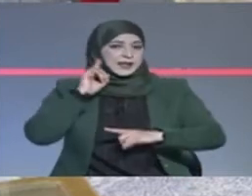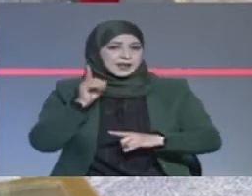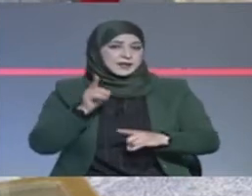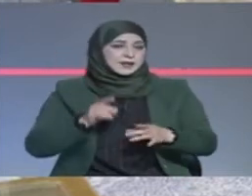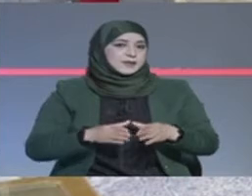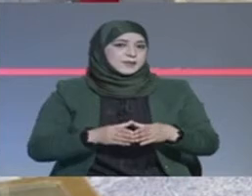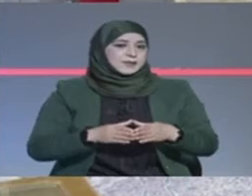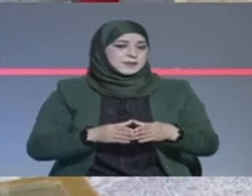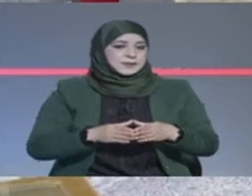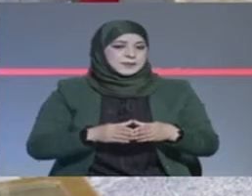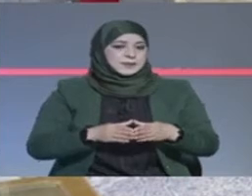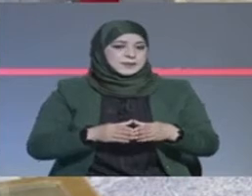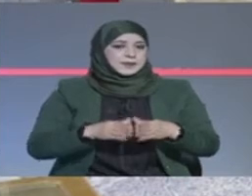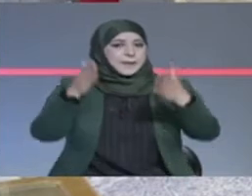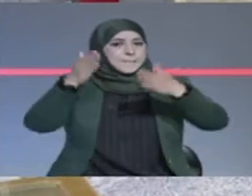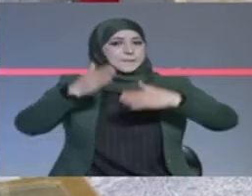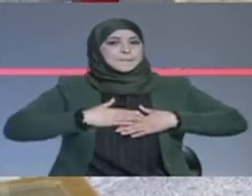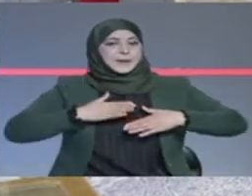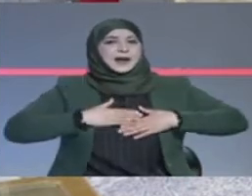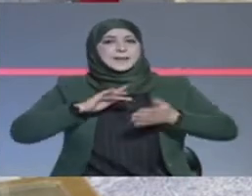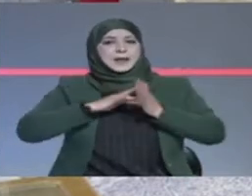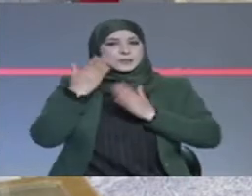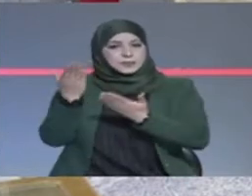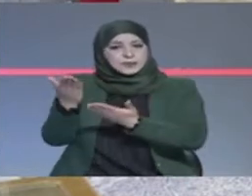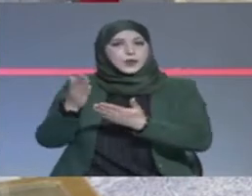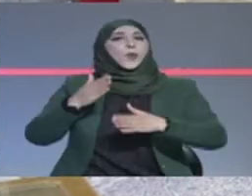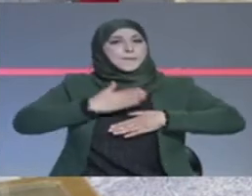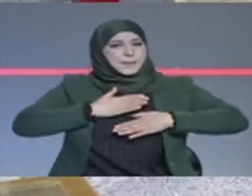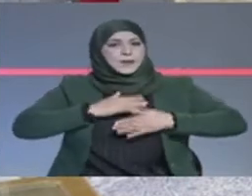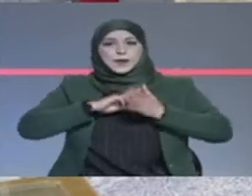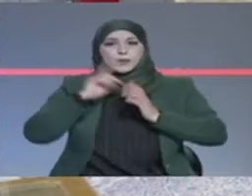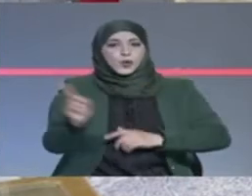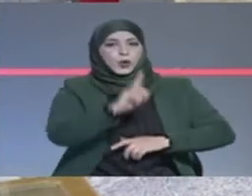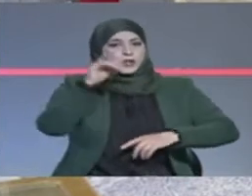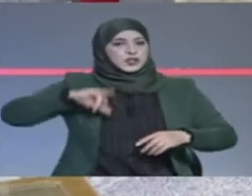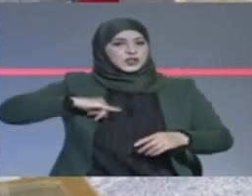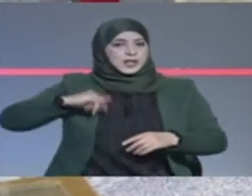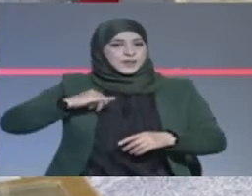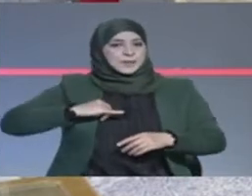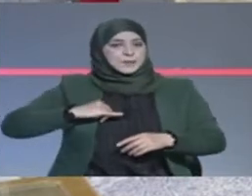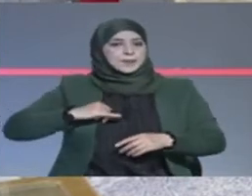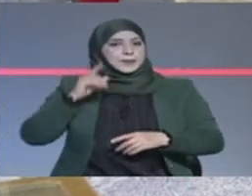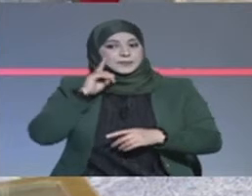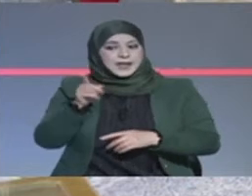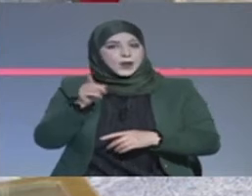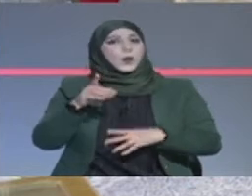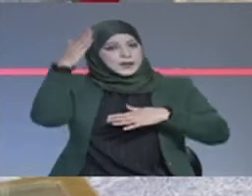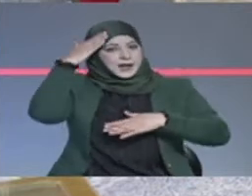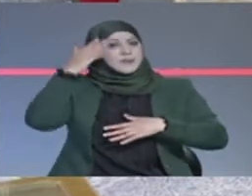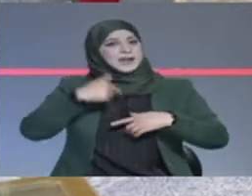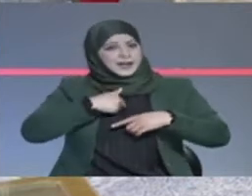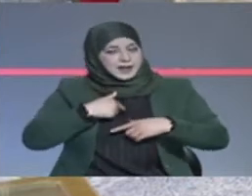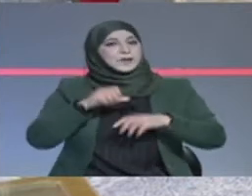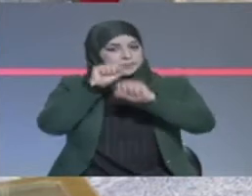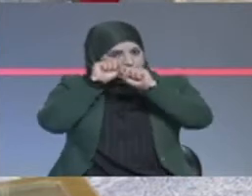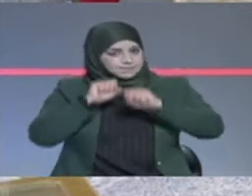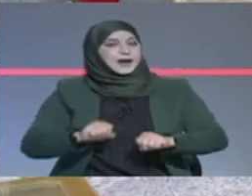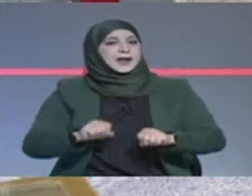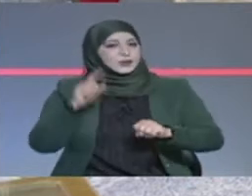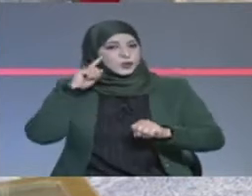ومرحبا بكل الشباب الذي آمن بأننا قادرون على صنع